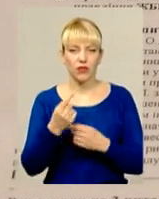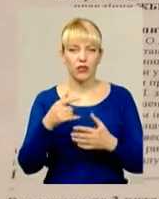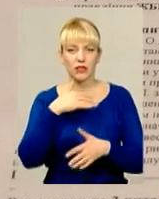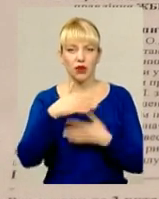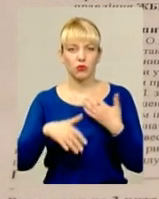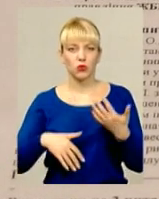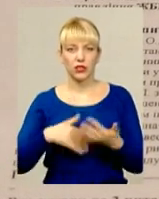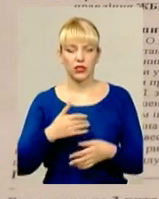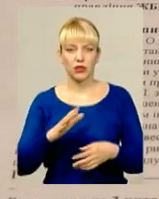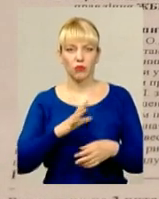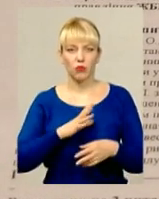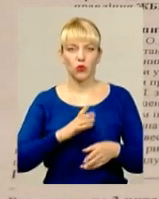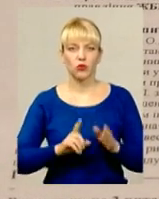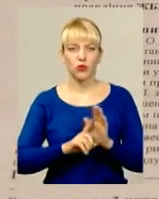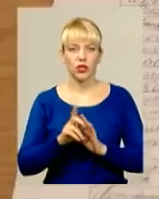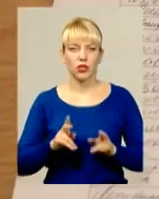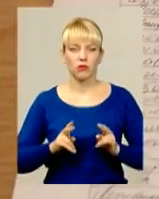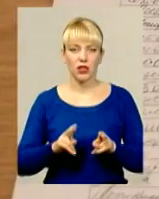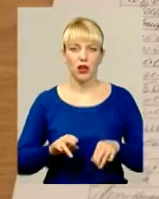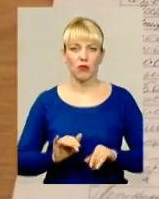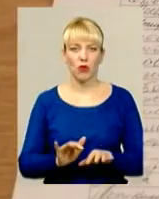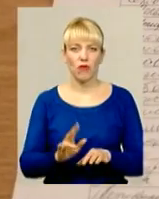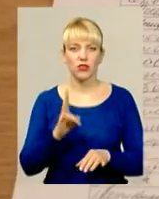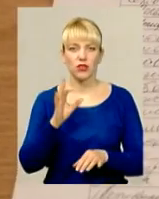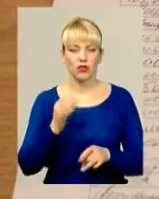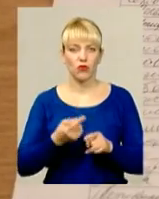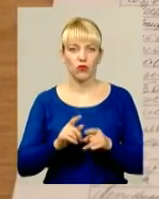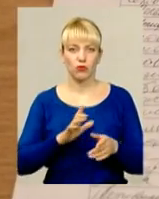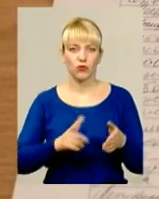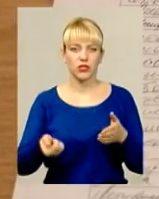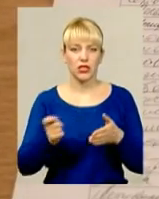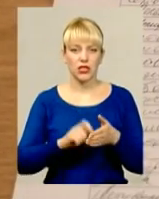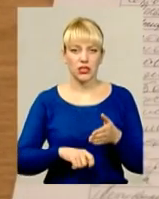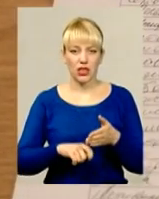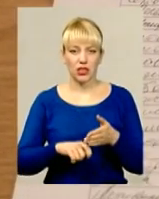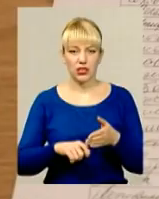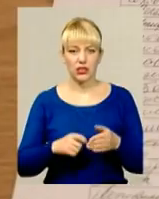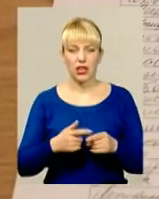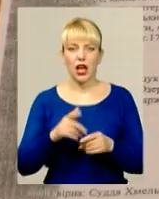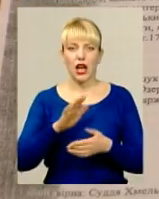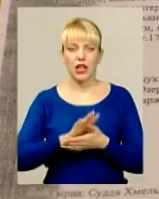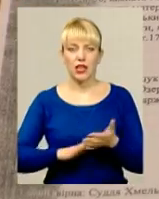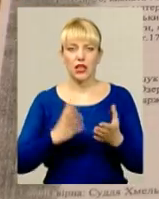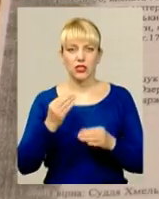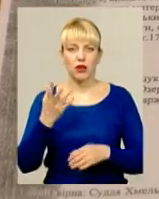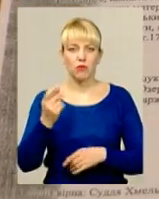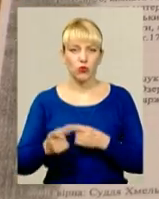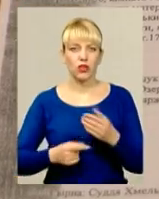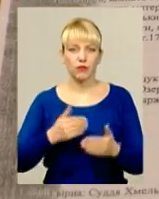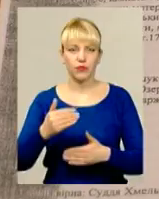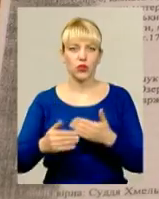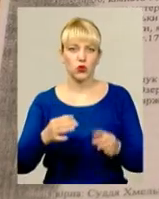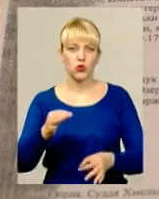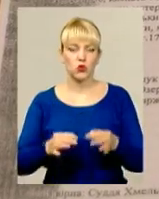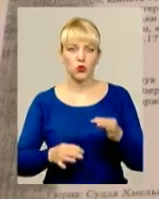З цього приводу було порушено кримінальне провадження. Проте воно закрито за малозначністю діяння. Далі було ще декілька судів. Як стверджує